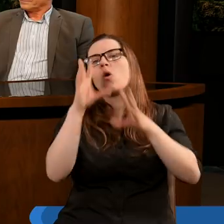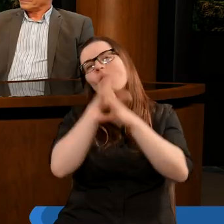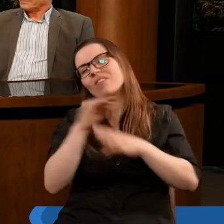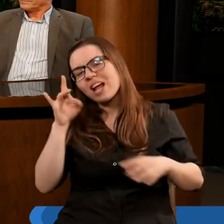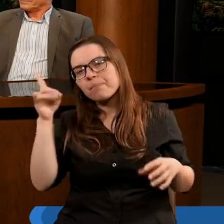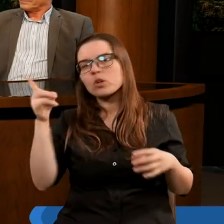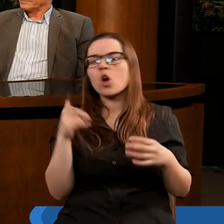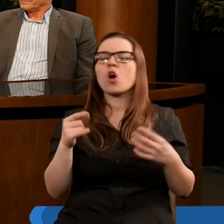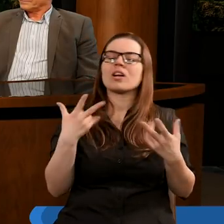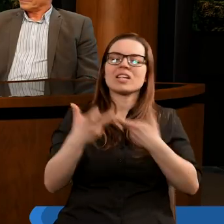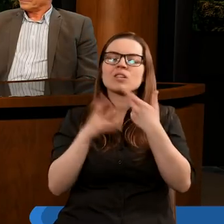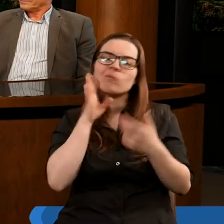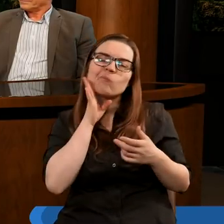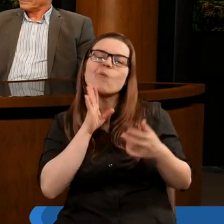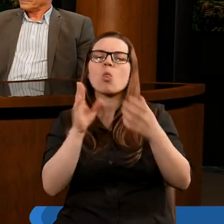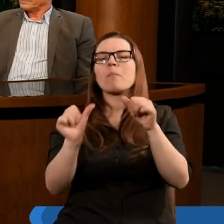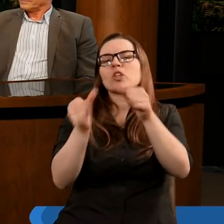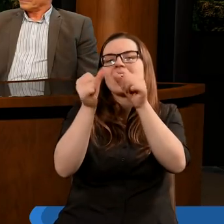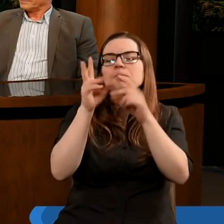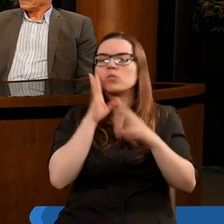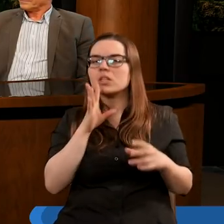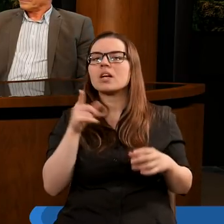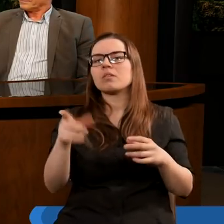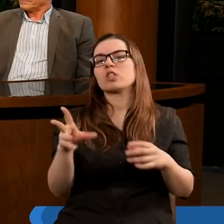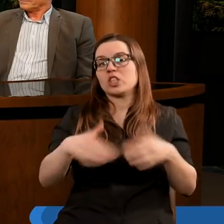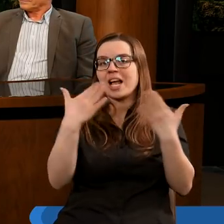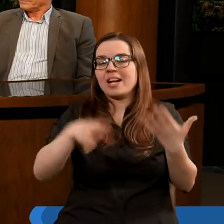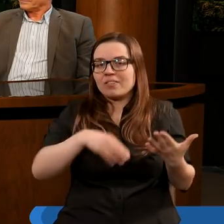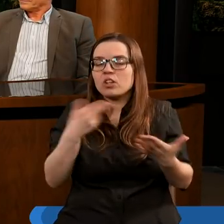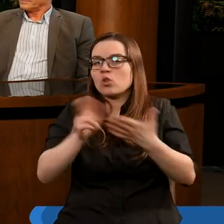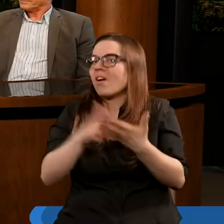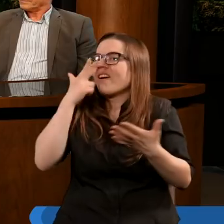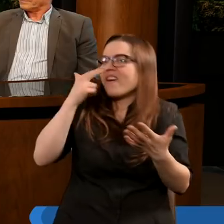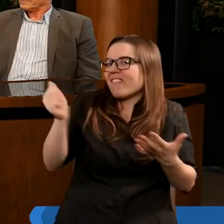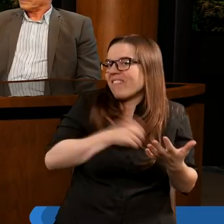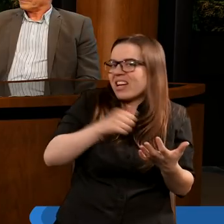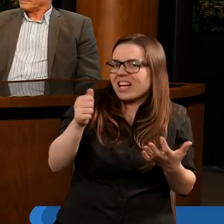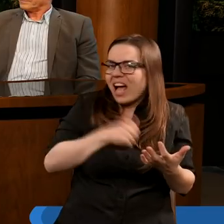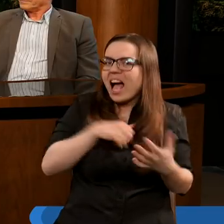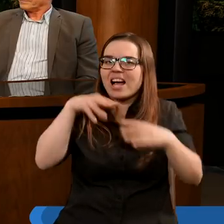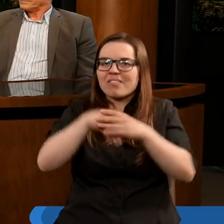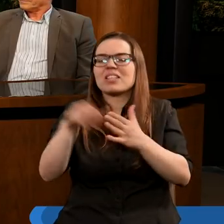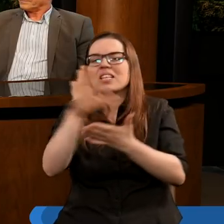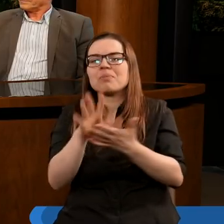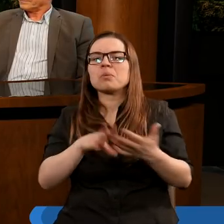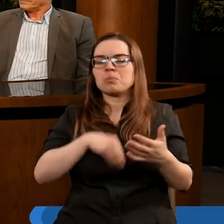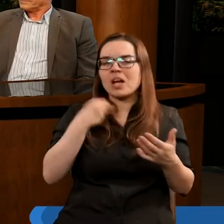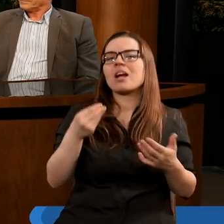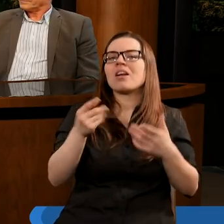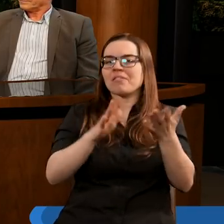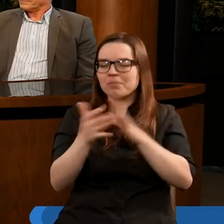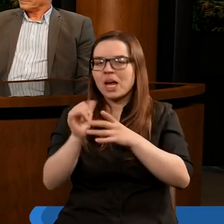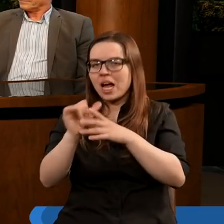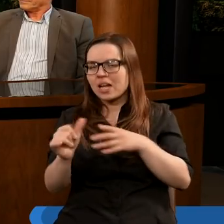uwielbić Go, nie czynić sobie żadnych podobizn. No i ten Dzień Święty, który wyraźnie w tekście zawiera